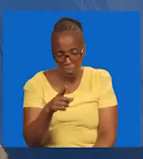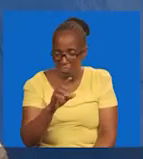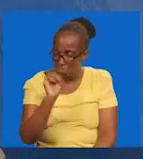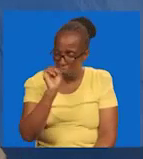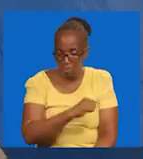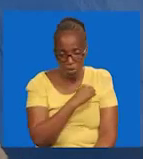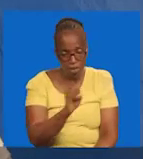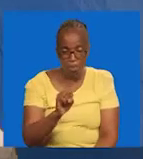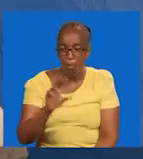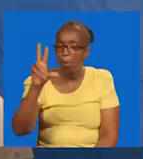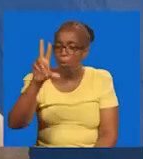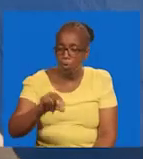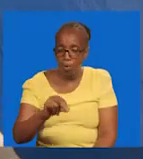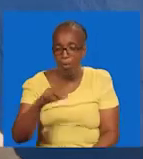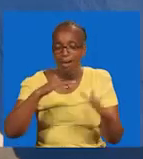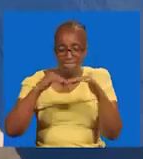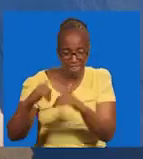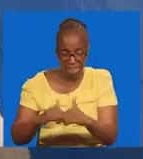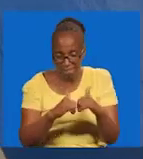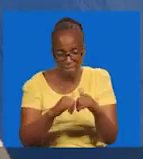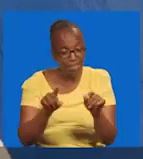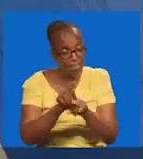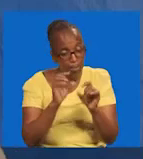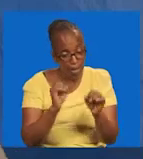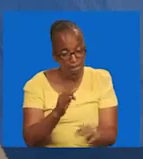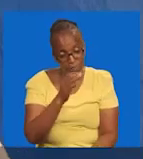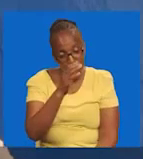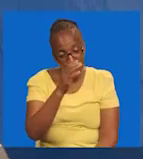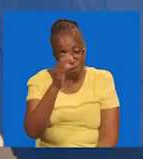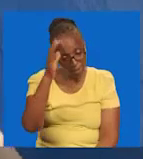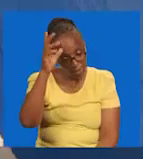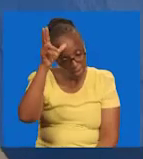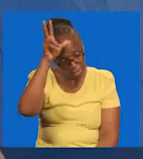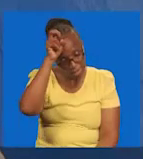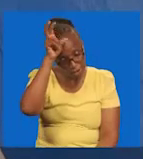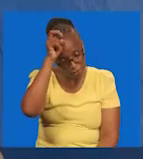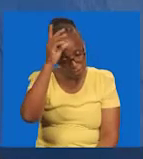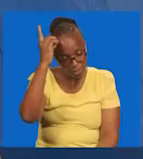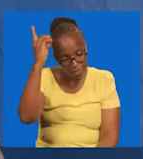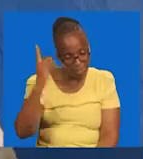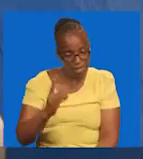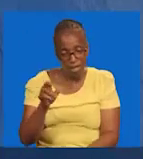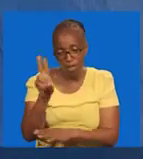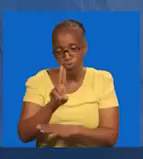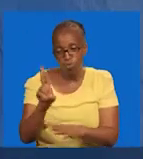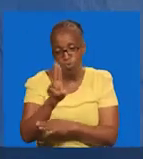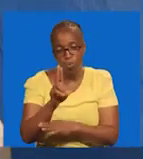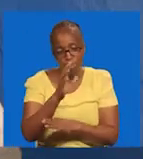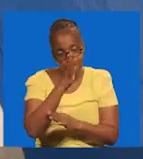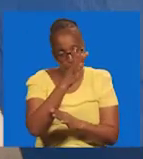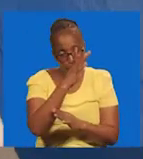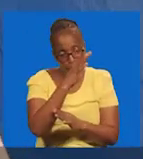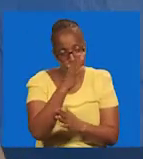mbele. Hakuna mangumu ya yote yale. Hata shetani ya tumie. Uongo na gani. Shetani ya